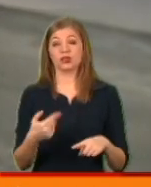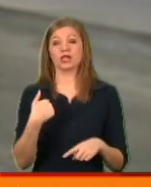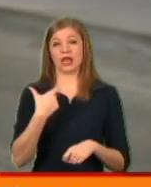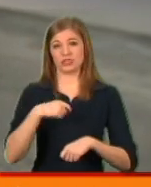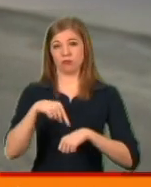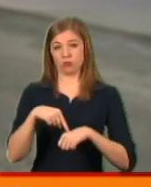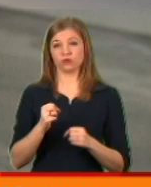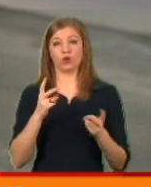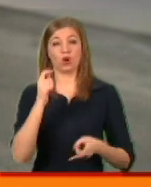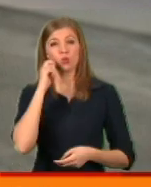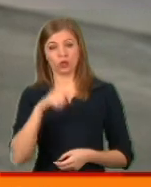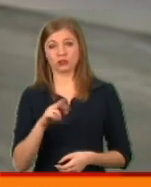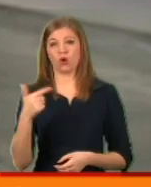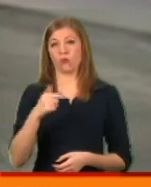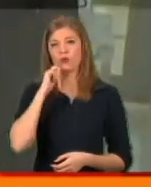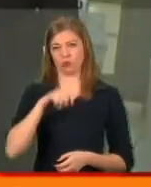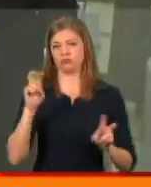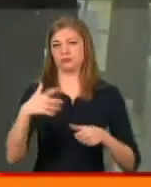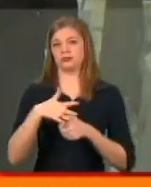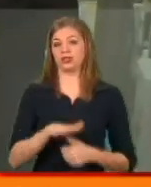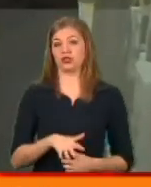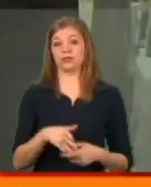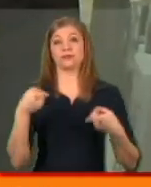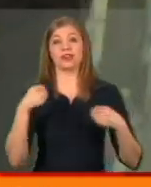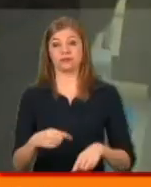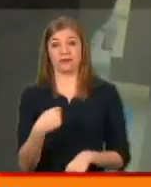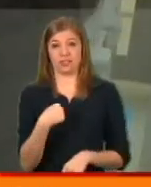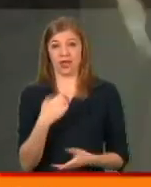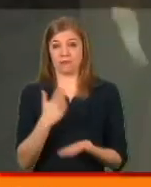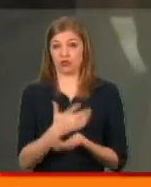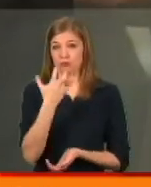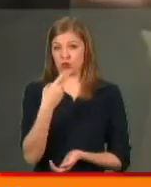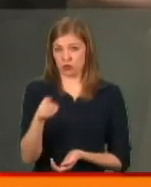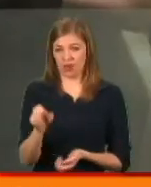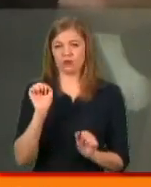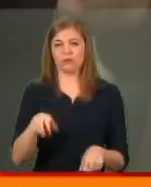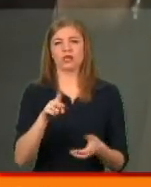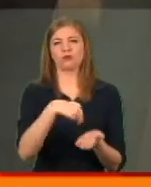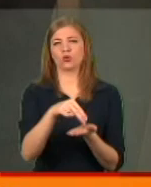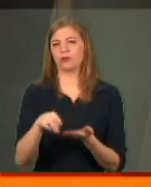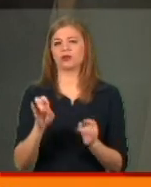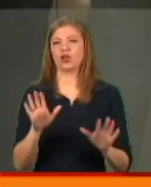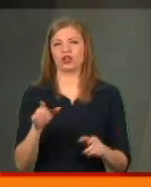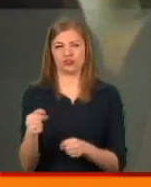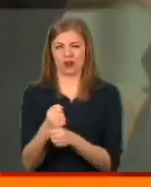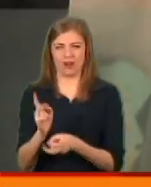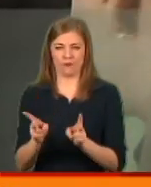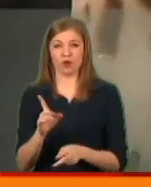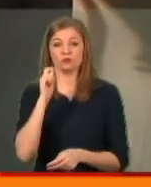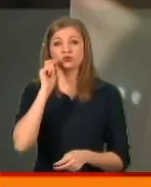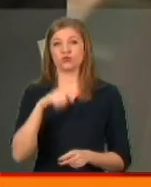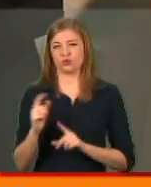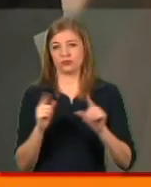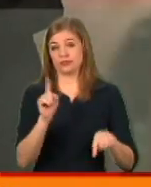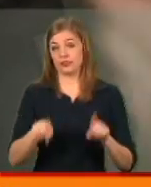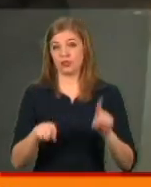почуваю як українець, як громадянин України принижений. Насправді я, маючи 500 євро, міг би купувати не лише кововарку. Бо з України виїжджаю